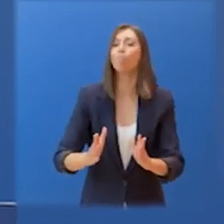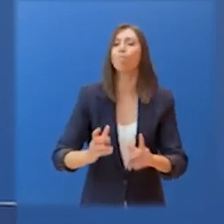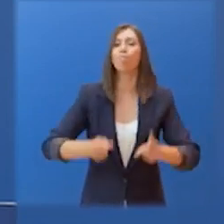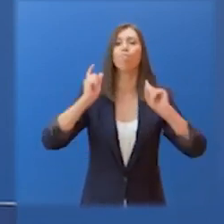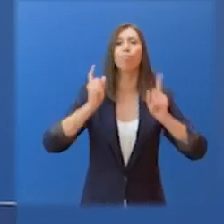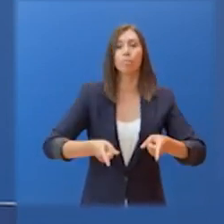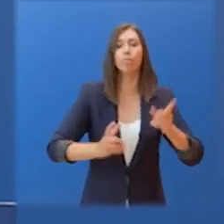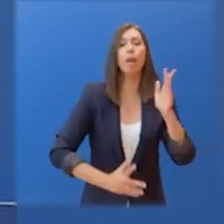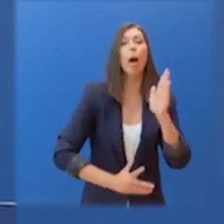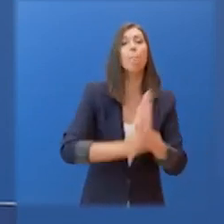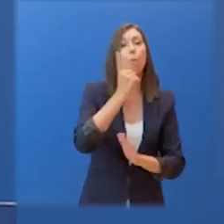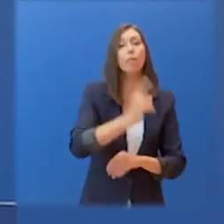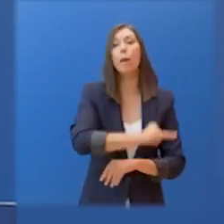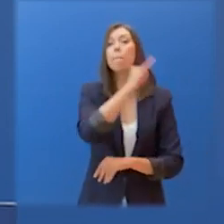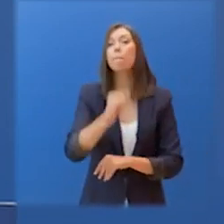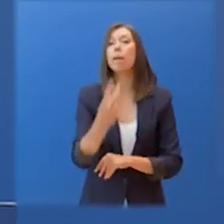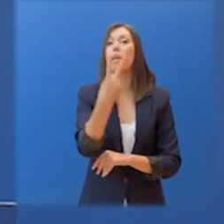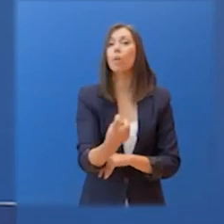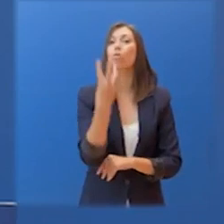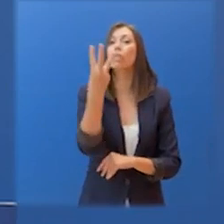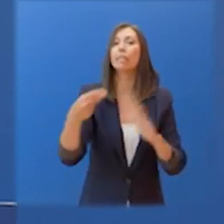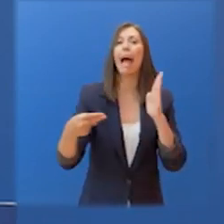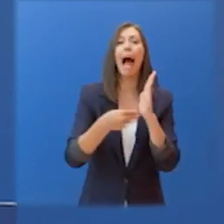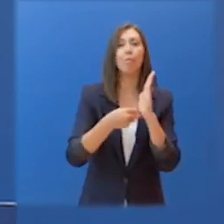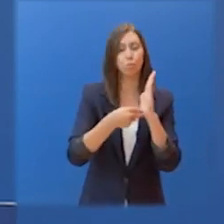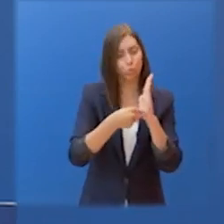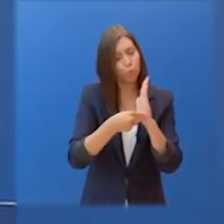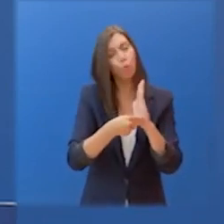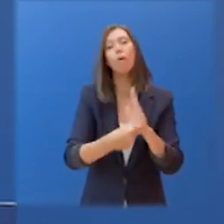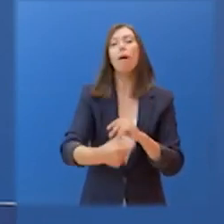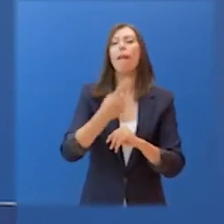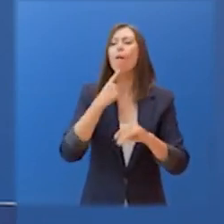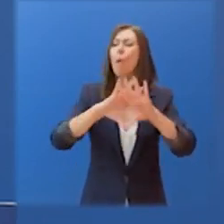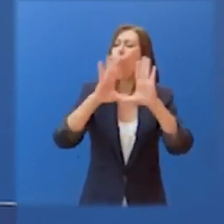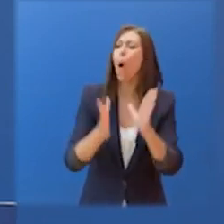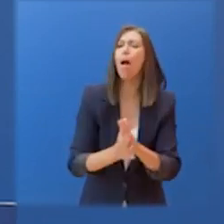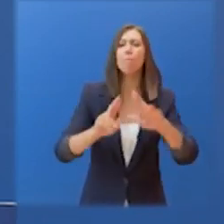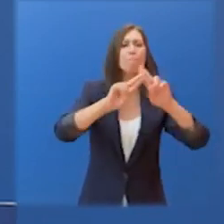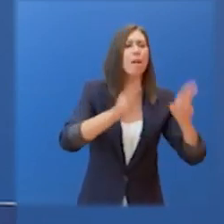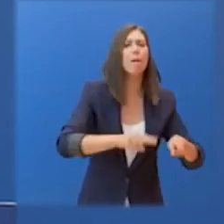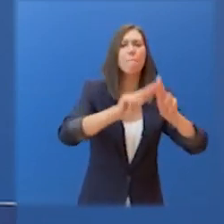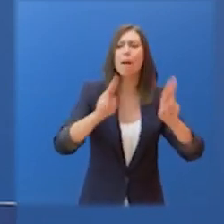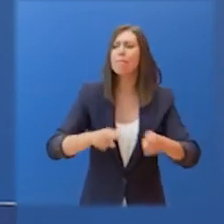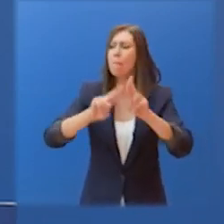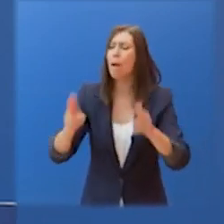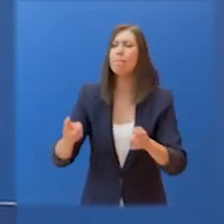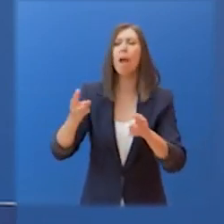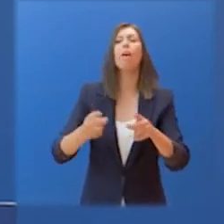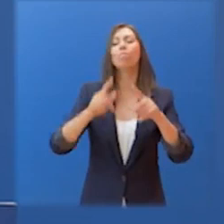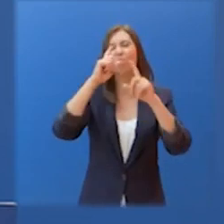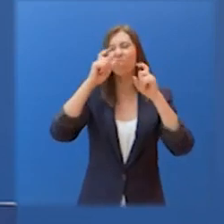τις 23-8 η απαγόρευση λειτουργίας των καταστημάτων υγειονομικού ενδιαφέροντος από τις 12 τα μεσάνυκτα